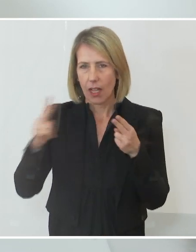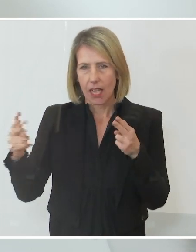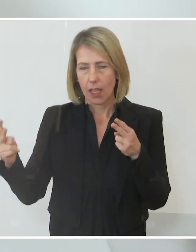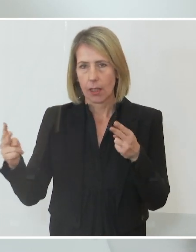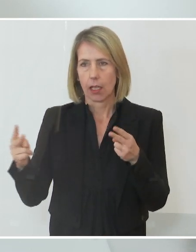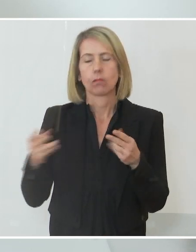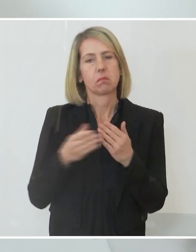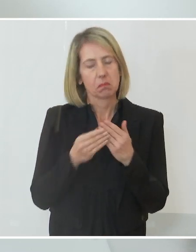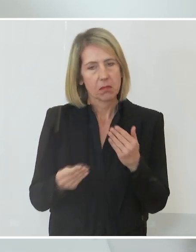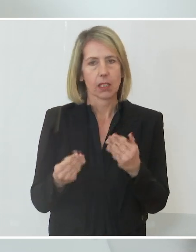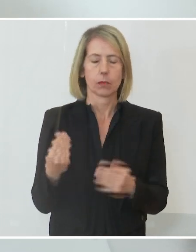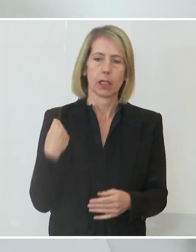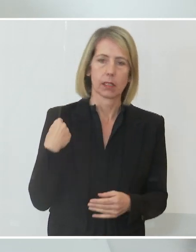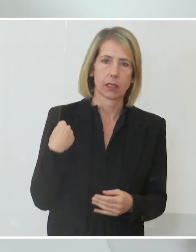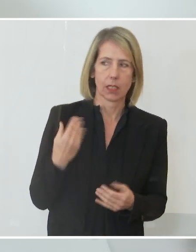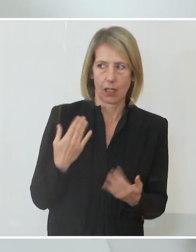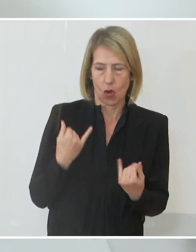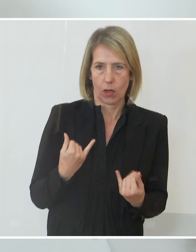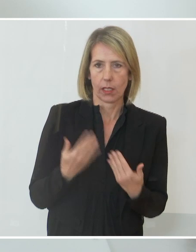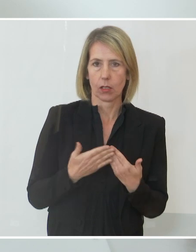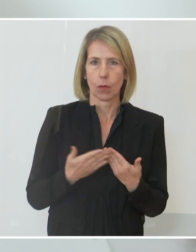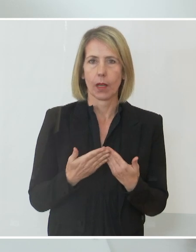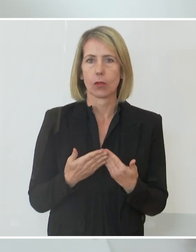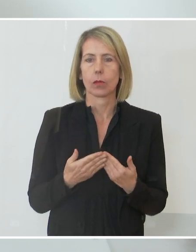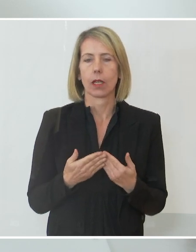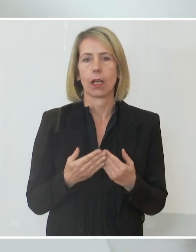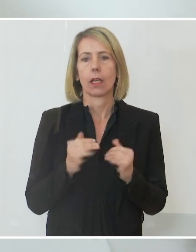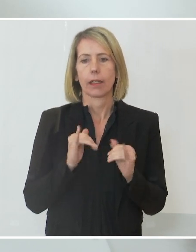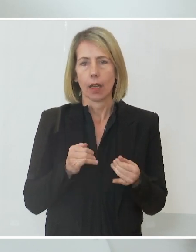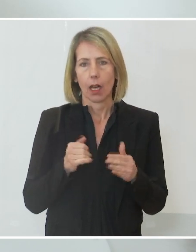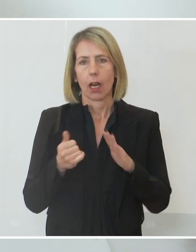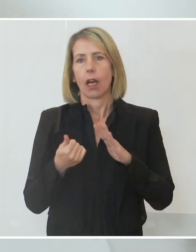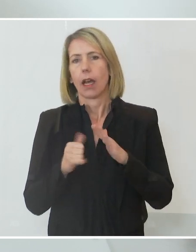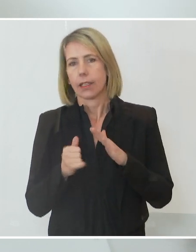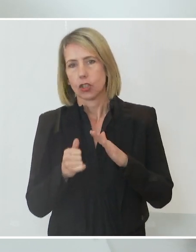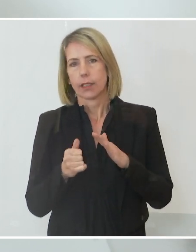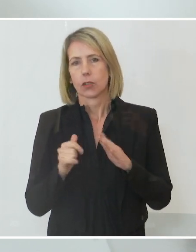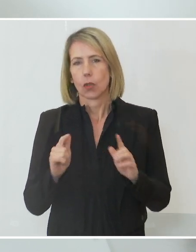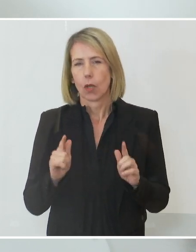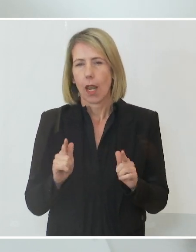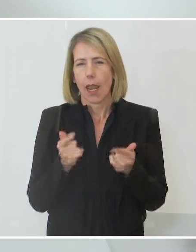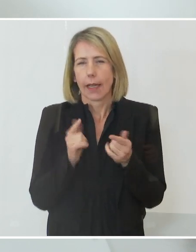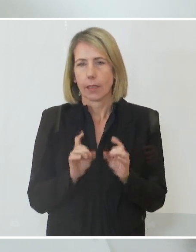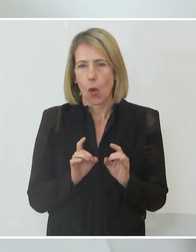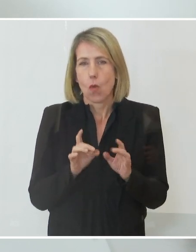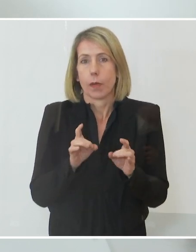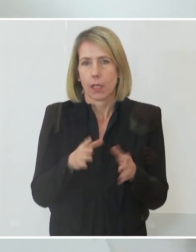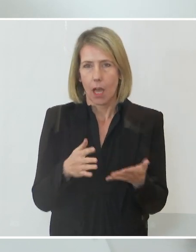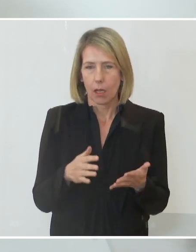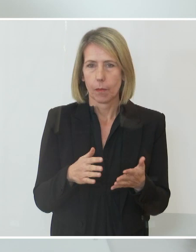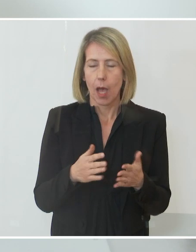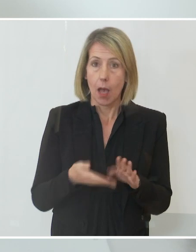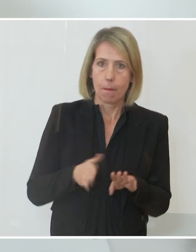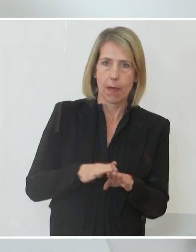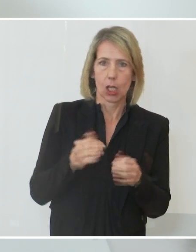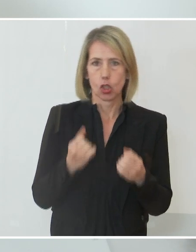die Experten, die wir jetzt konsultiert haben, dass die Einschätzung, ist sie jetzt leichter übertragbar, macht sie schwerere